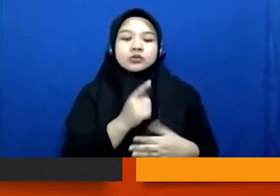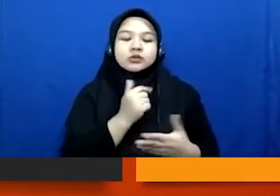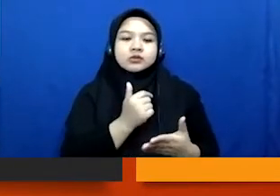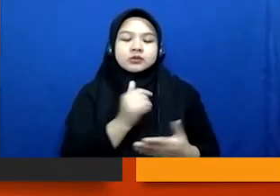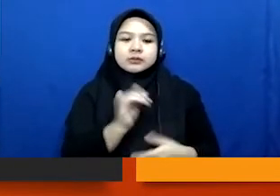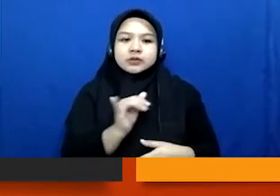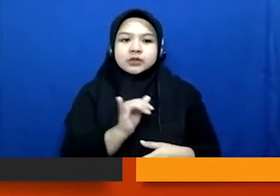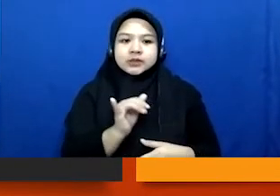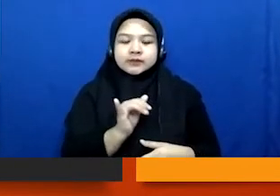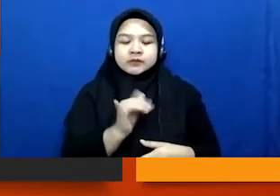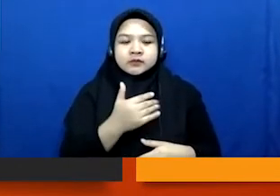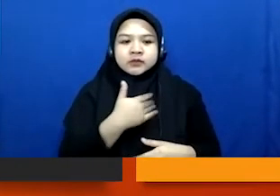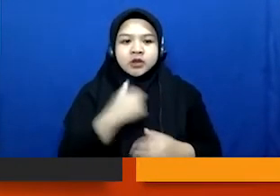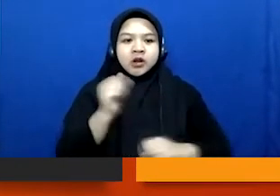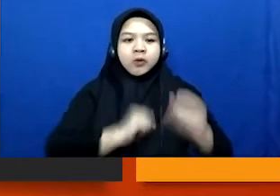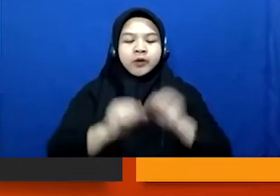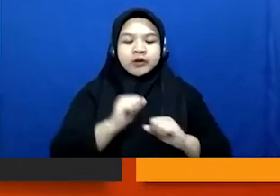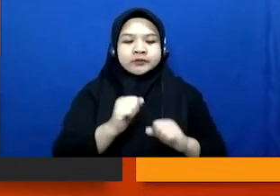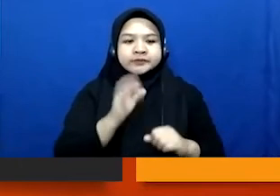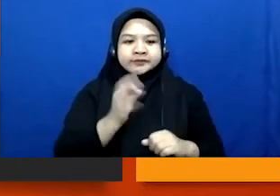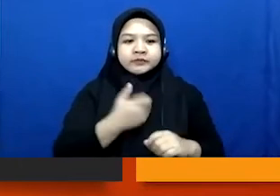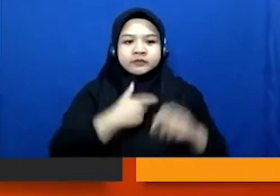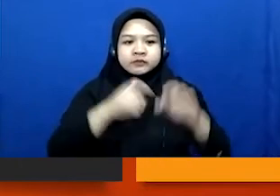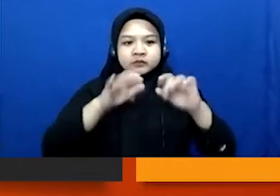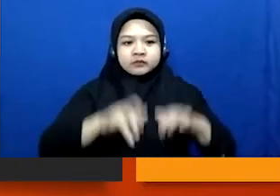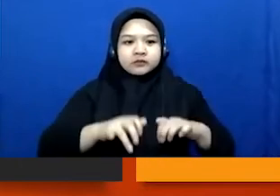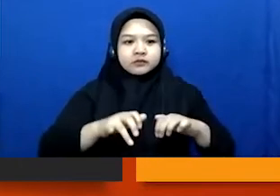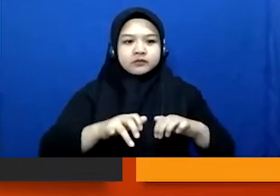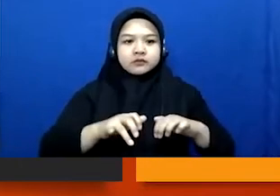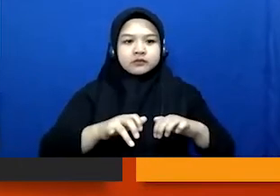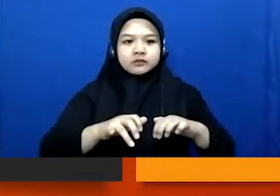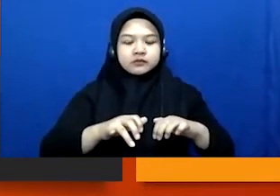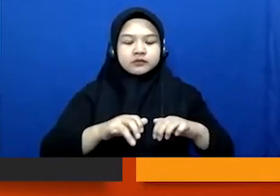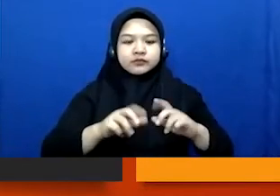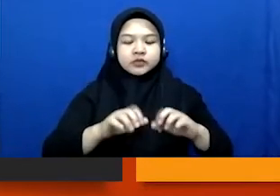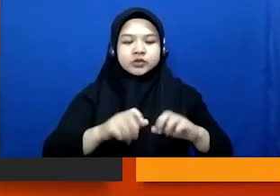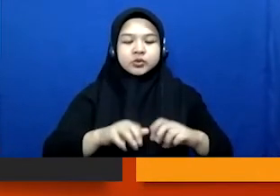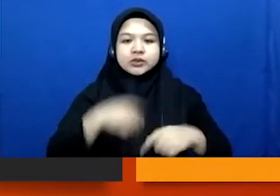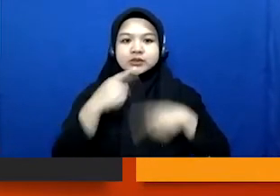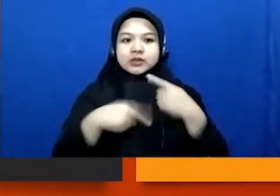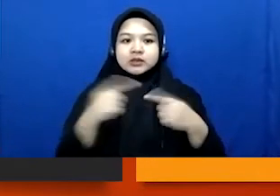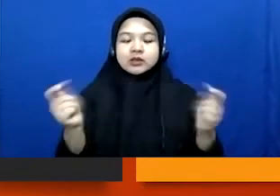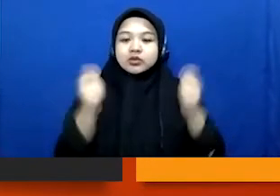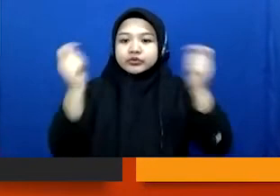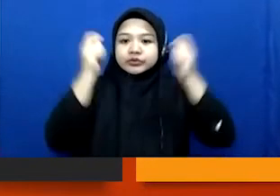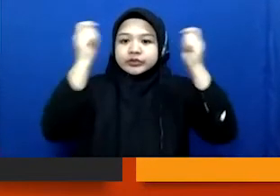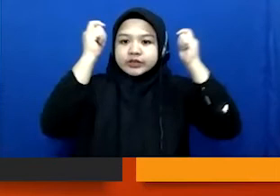saya lakukan ketika mau menulis soal pisah success story